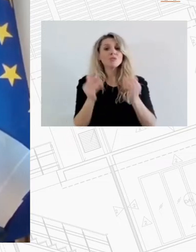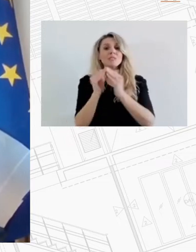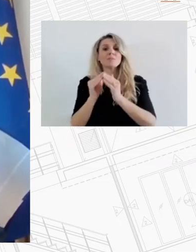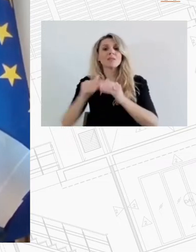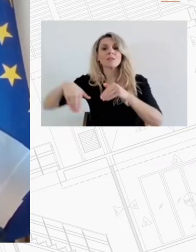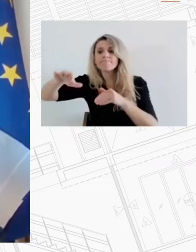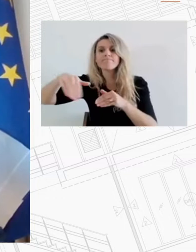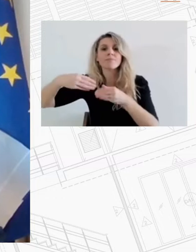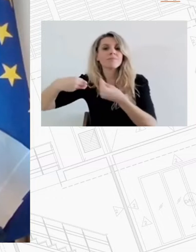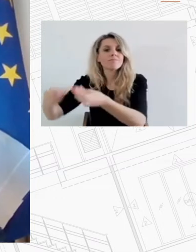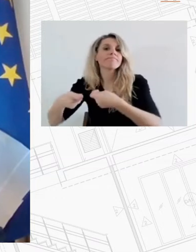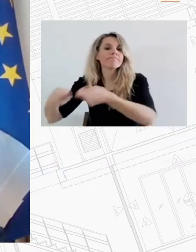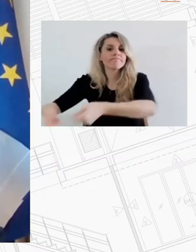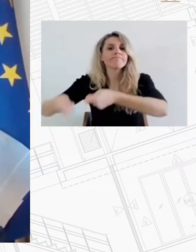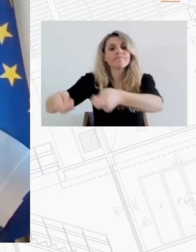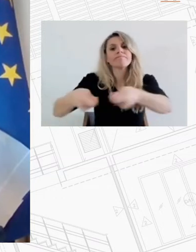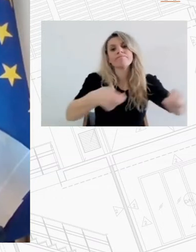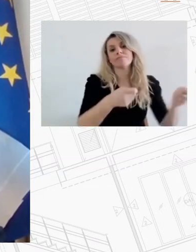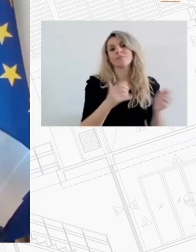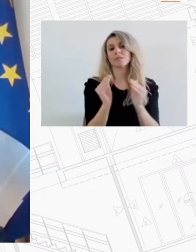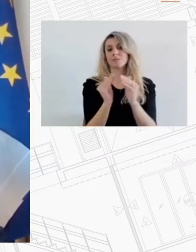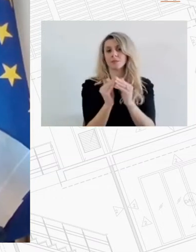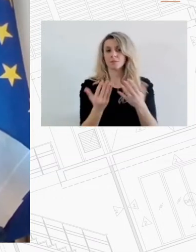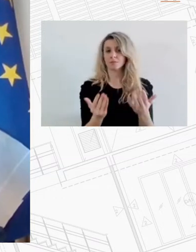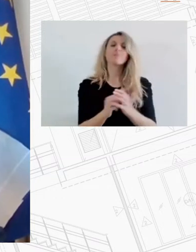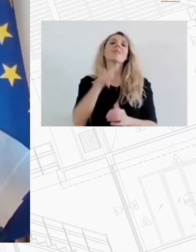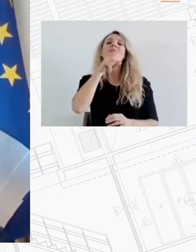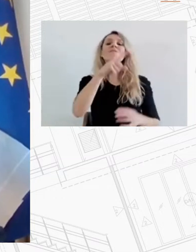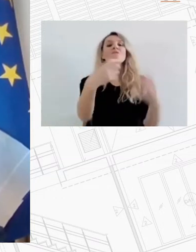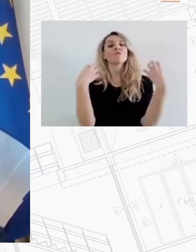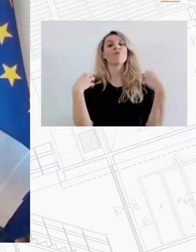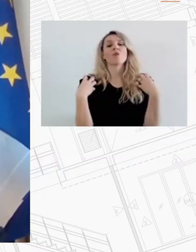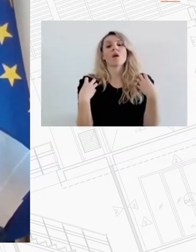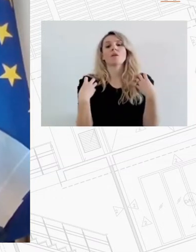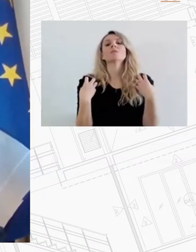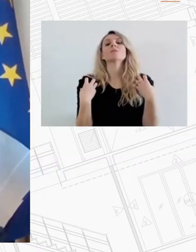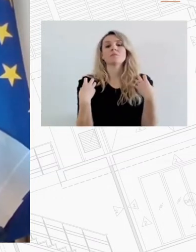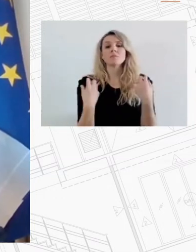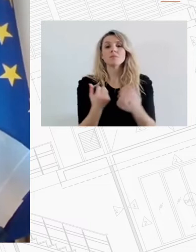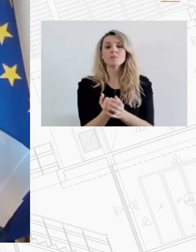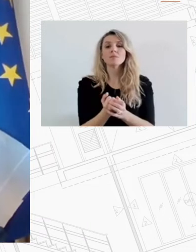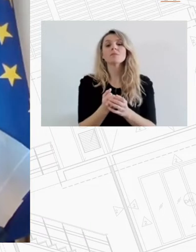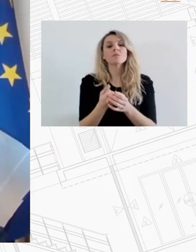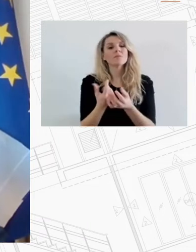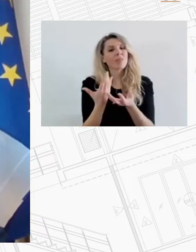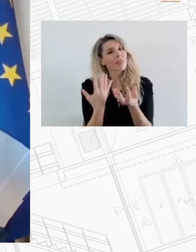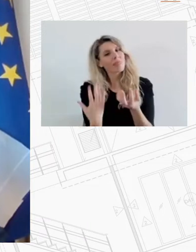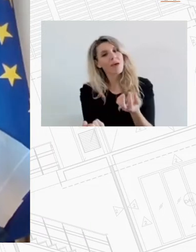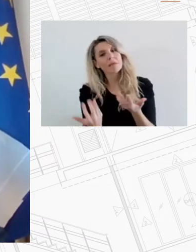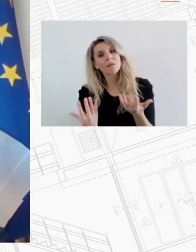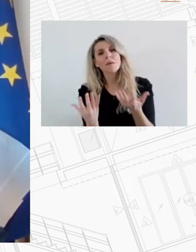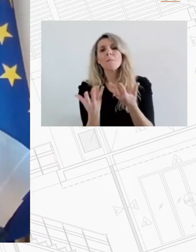κατοικίας μέσω της δημιουργίας του εν λόγω φορέα εκτιμάται ότι θα έχει και πολλά και